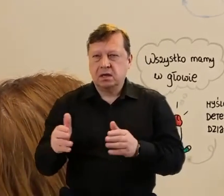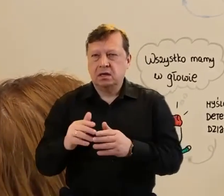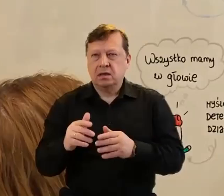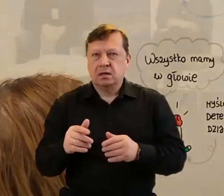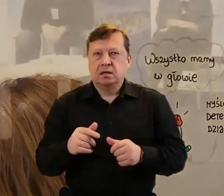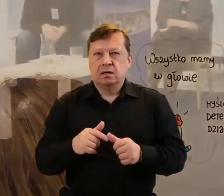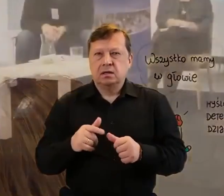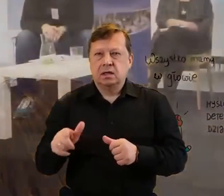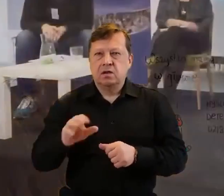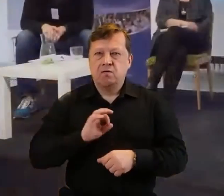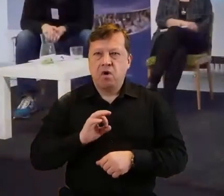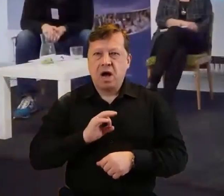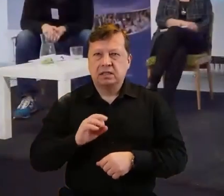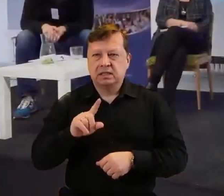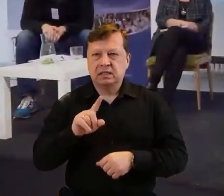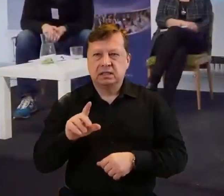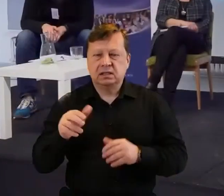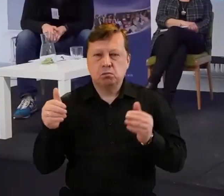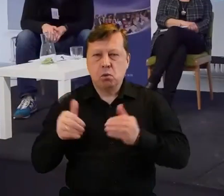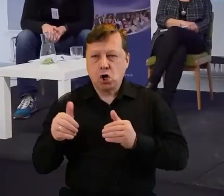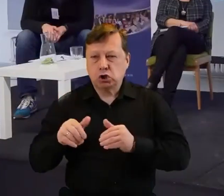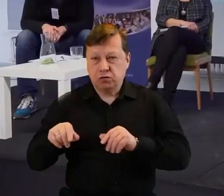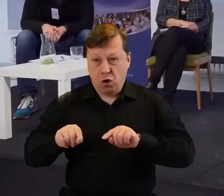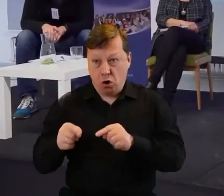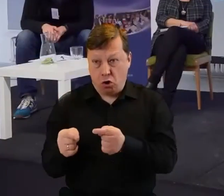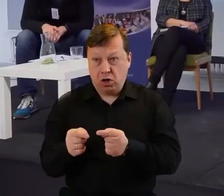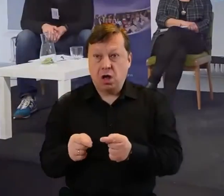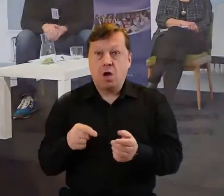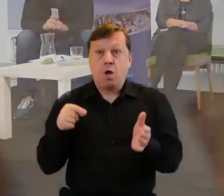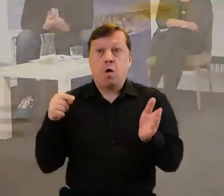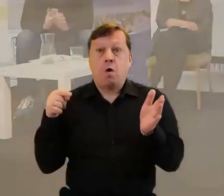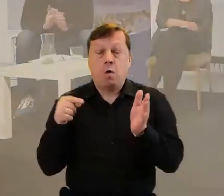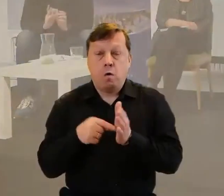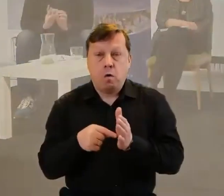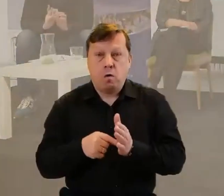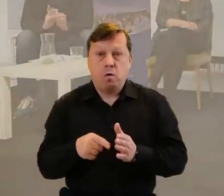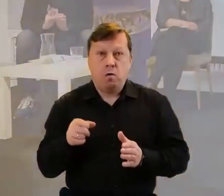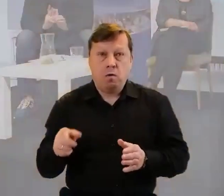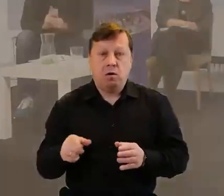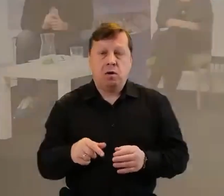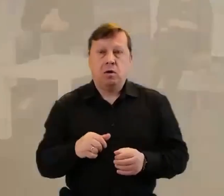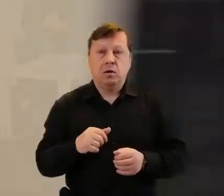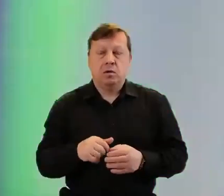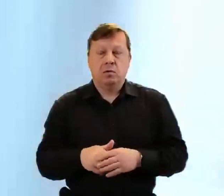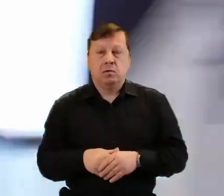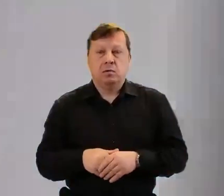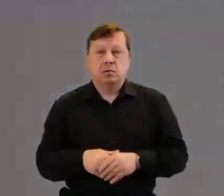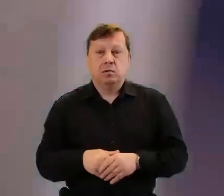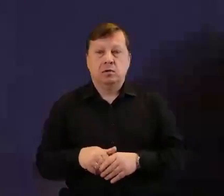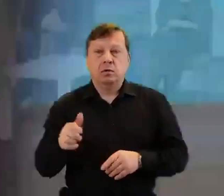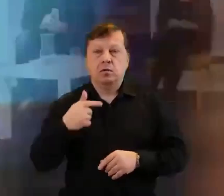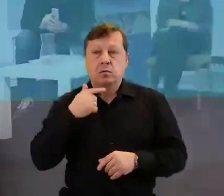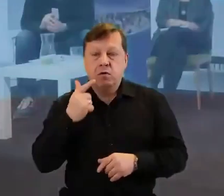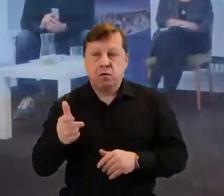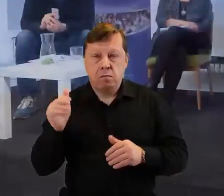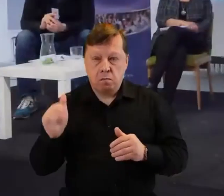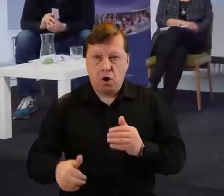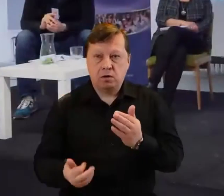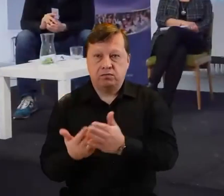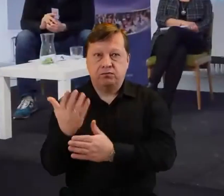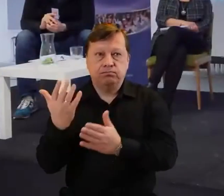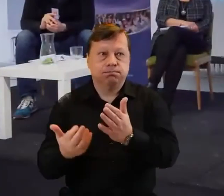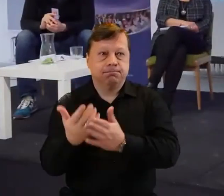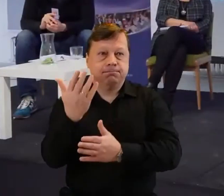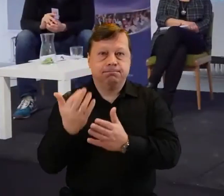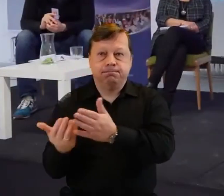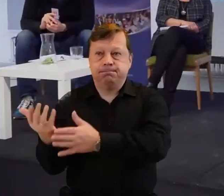zasobach własnych, organizacje są tą trawą, która powoduje, że możliwe jest wyrastanie innych, tych